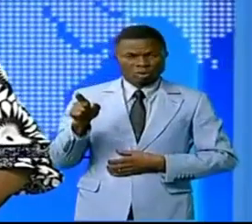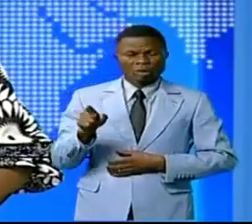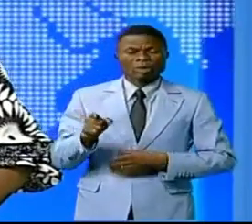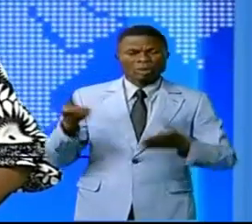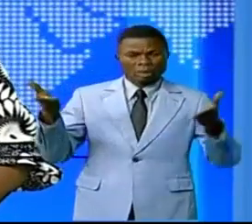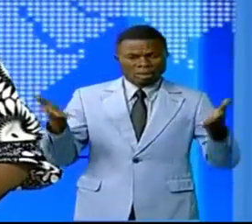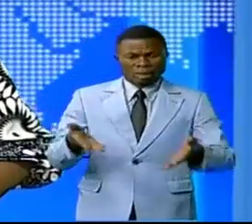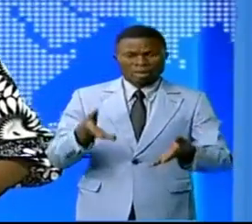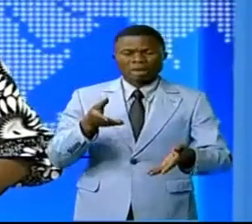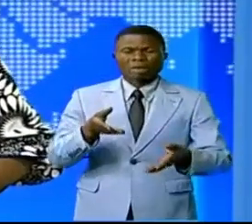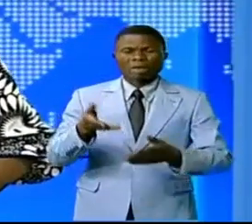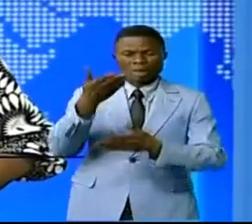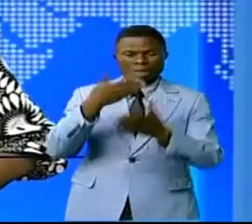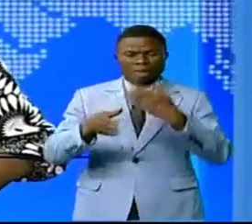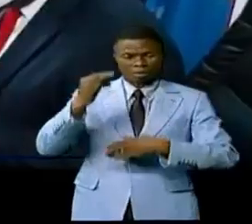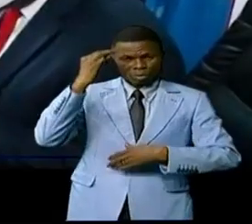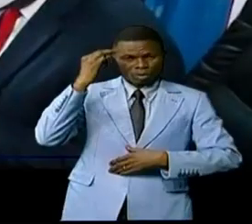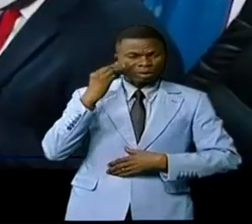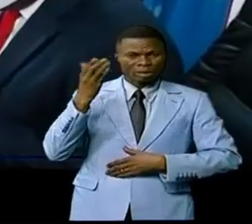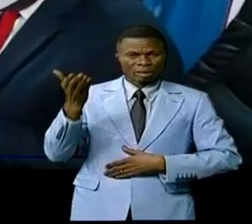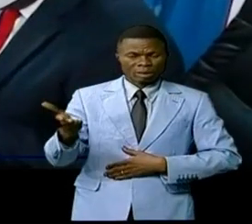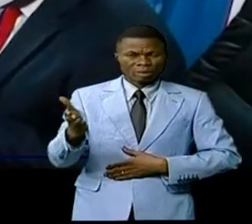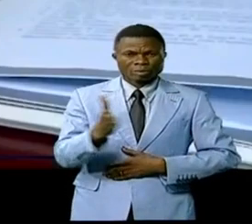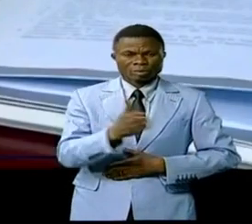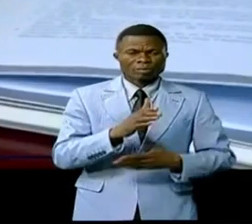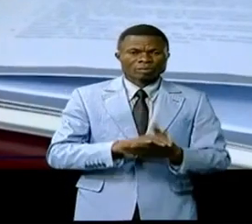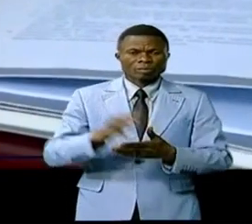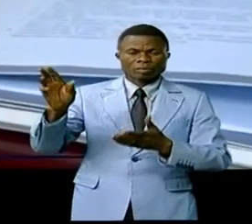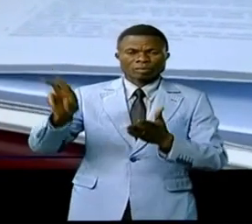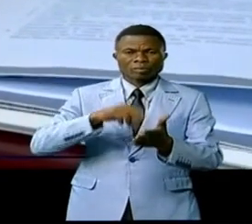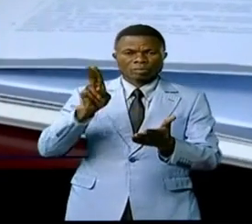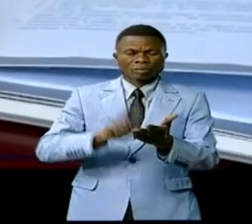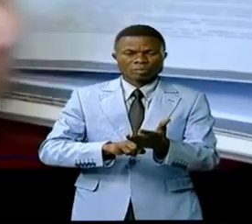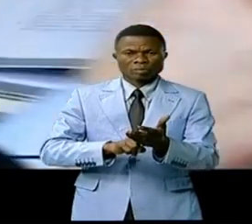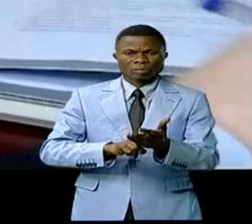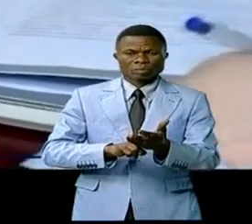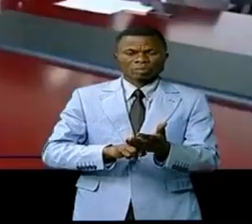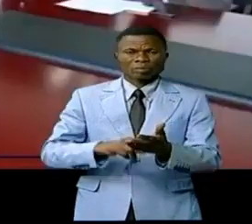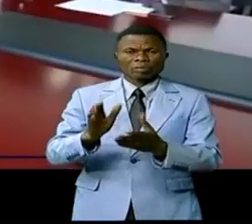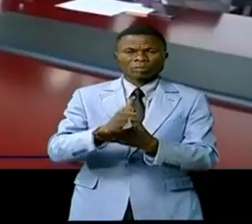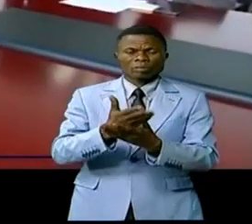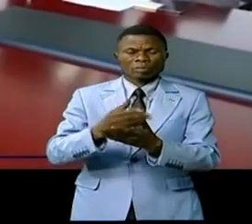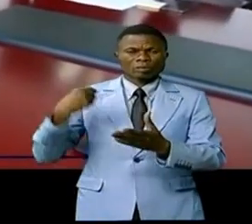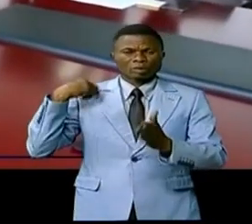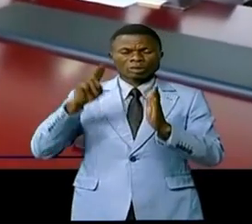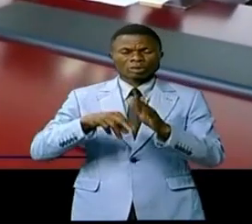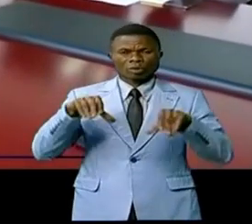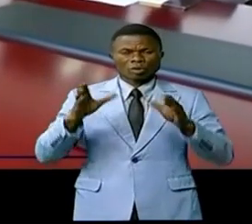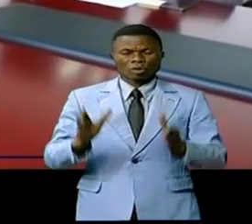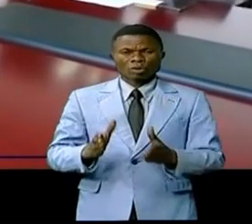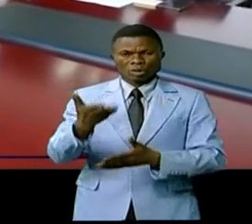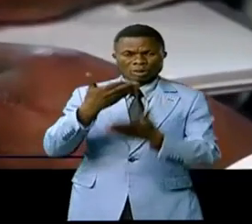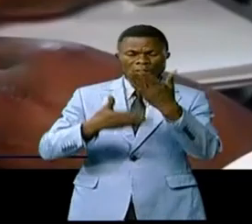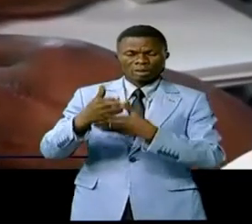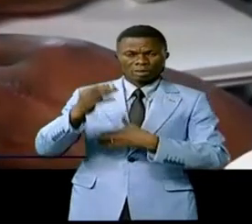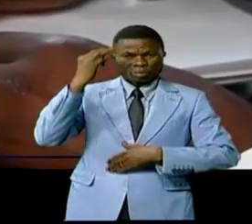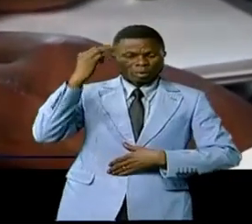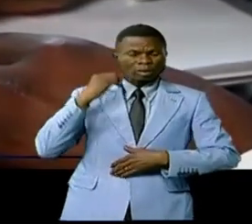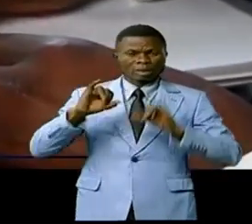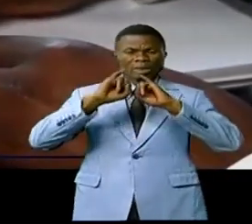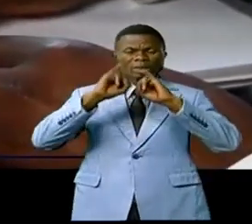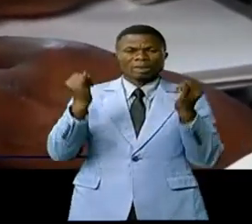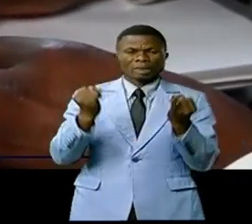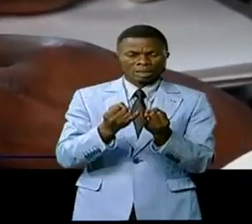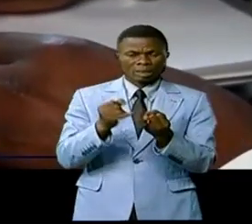'interlocuteur de Will Ropéz. La signature du protocole d'accord entre le gouvernement congolais, représenté par le ministre de l'Industrie, Julien